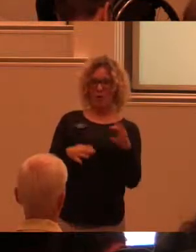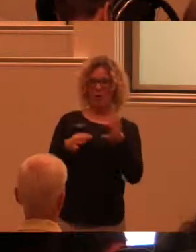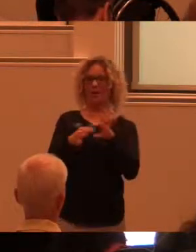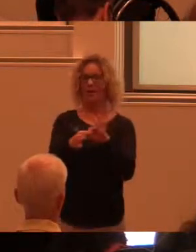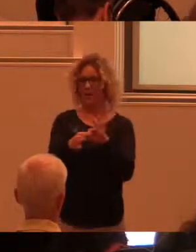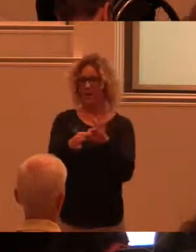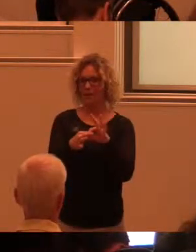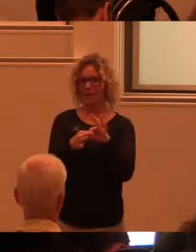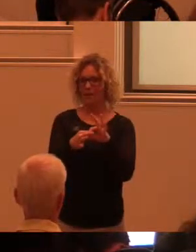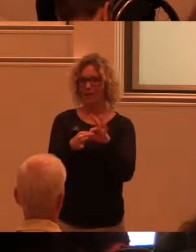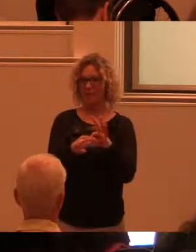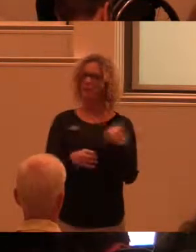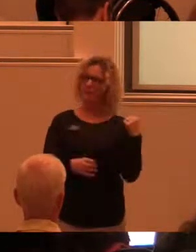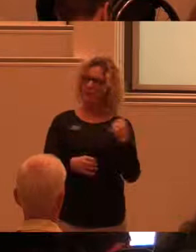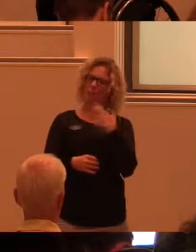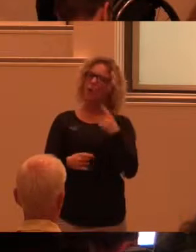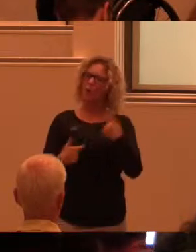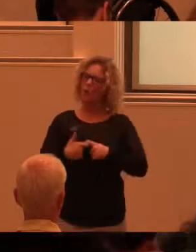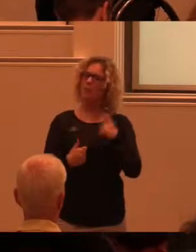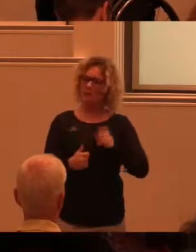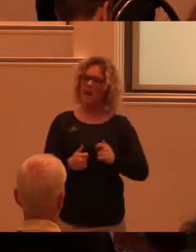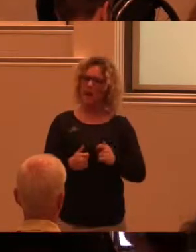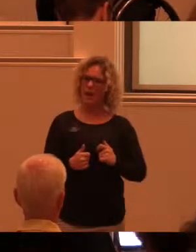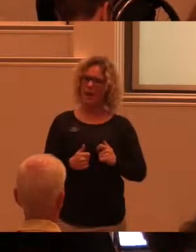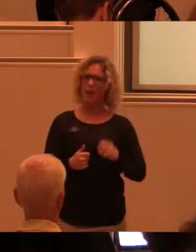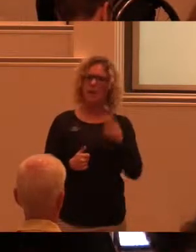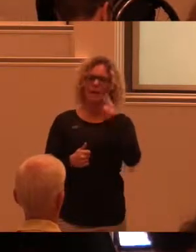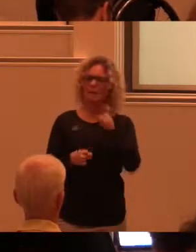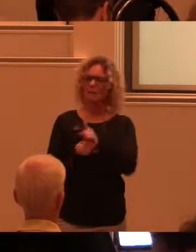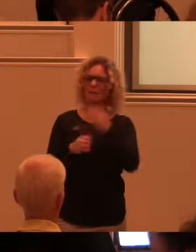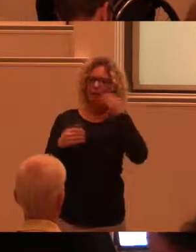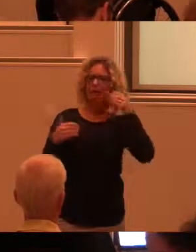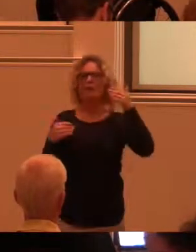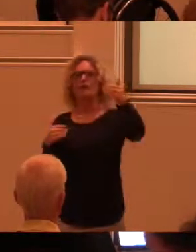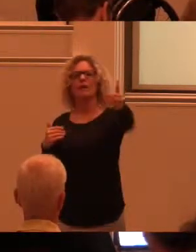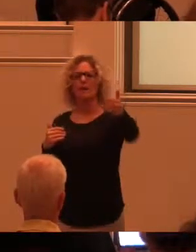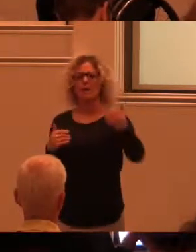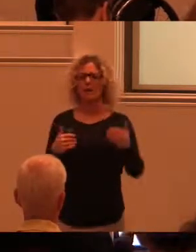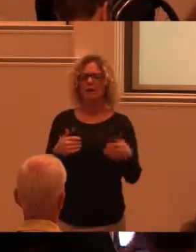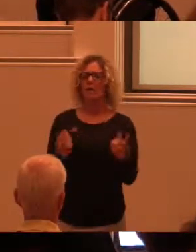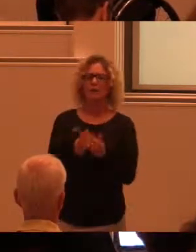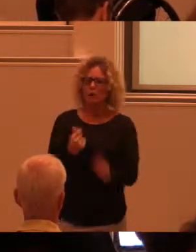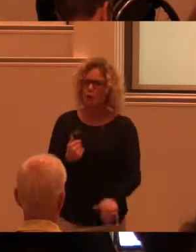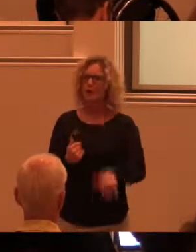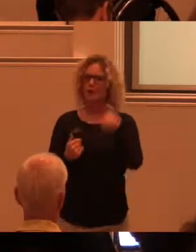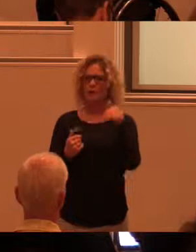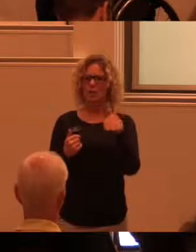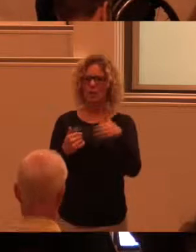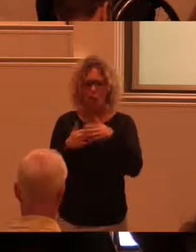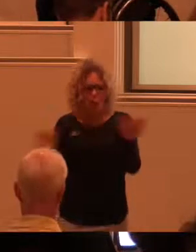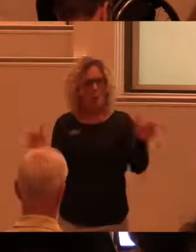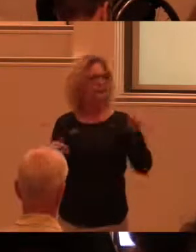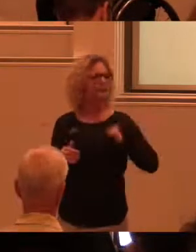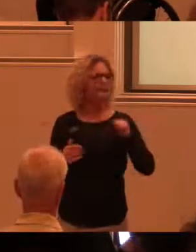Och det är återigen för mig en koppling till de här lite längre tidsperspektiven. Vad innebär att växa upp i ett mer öppet och mer